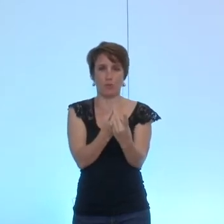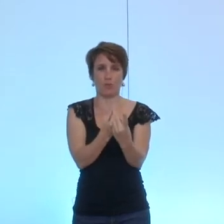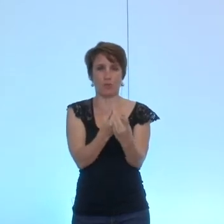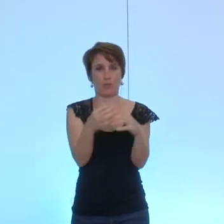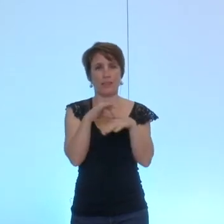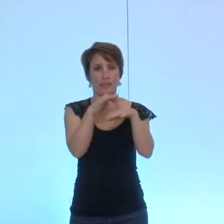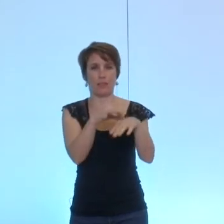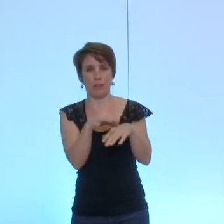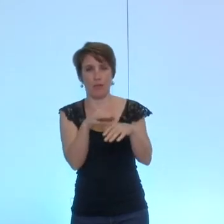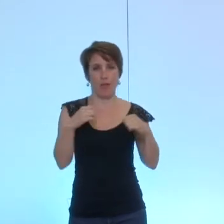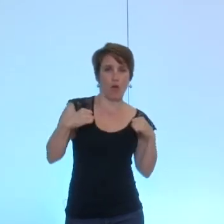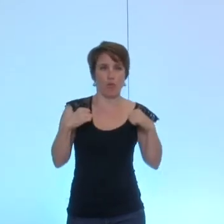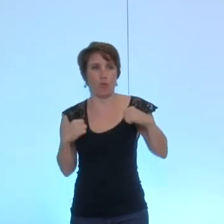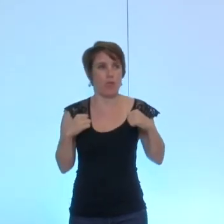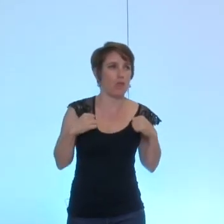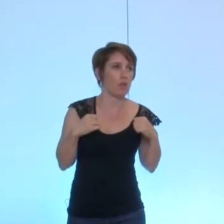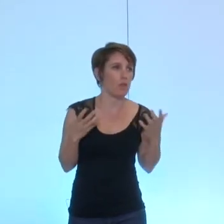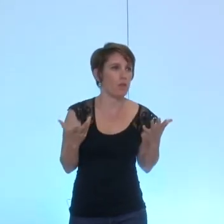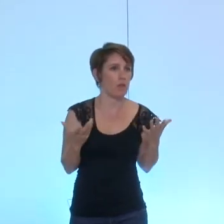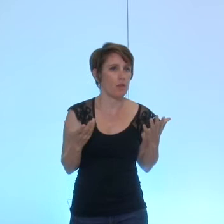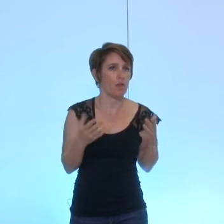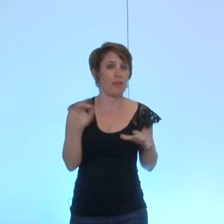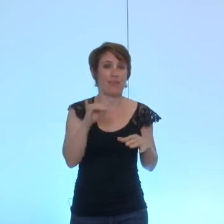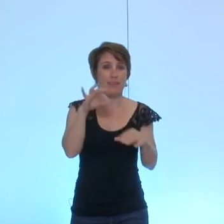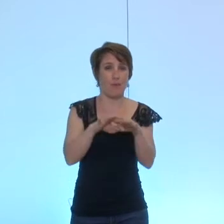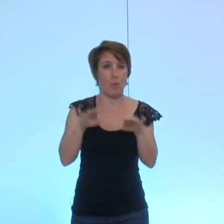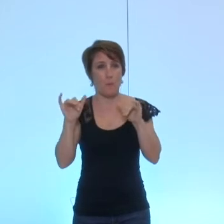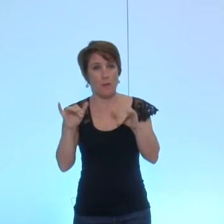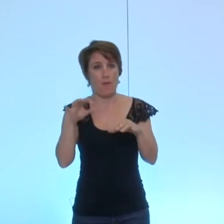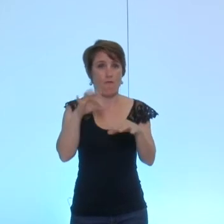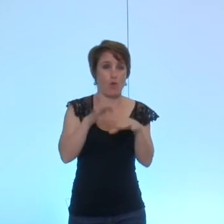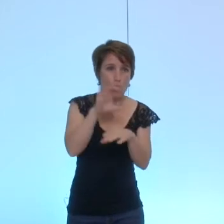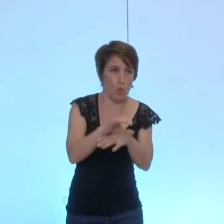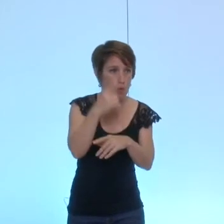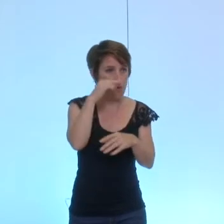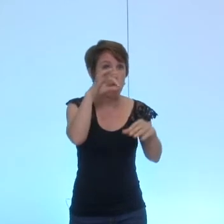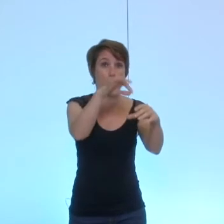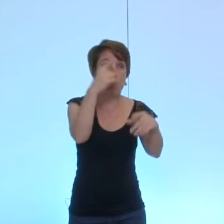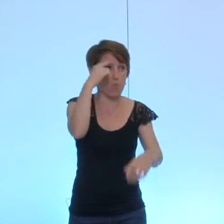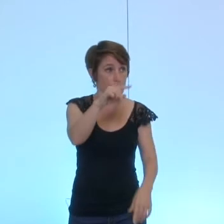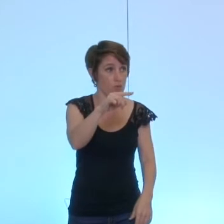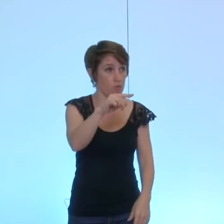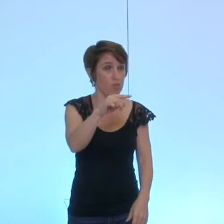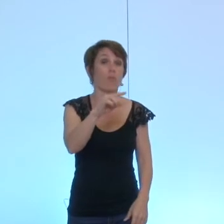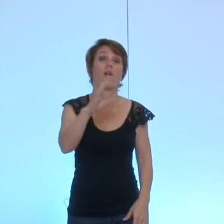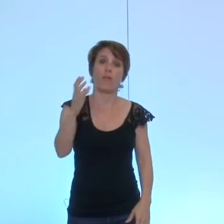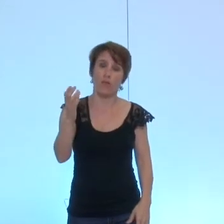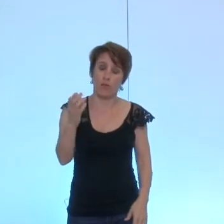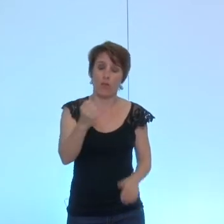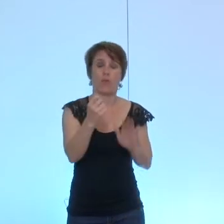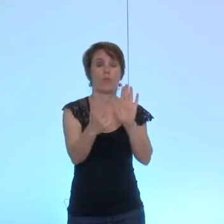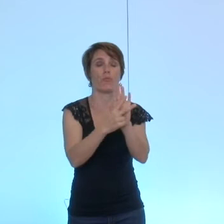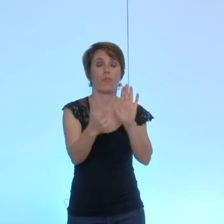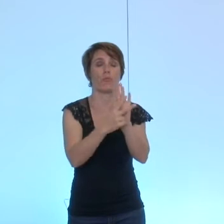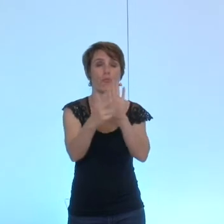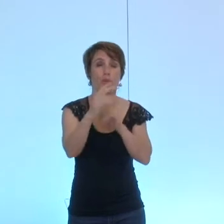qui s'abstient qui est contre qui est pour qui délibération est donc